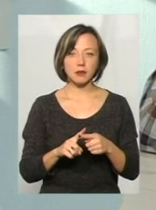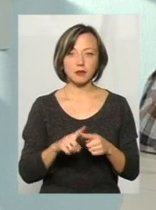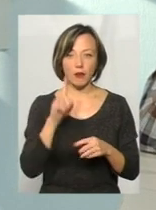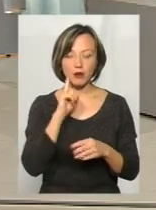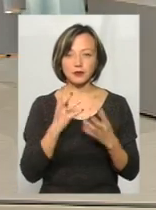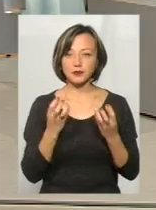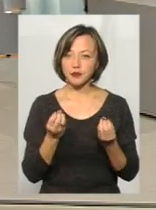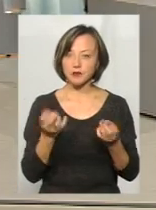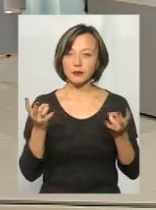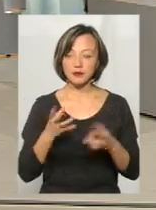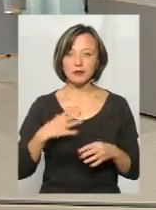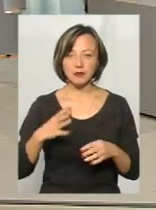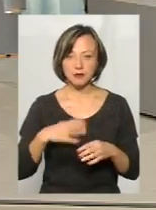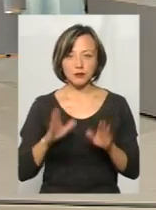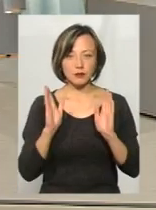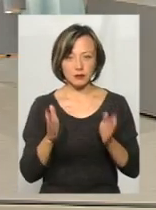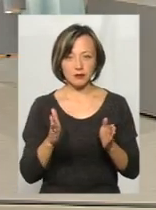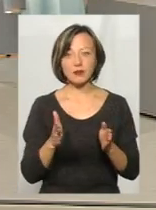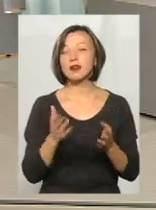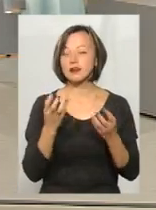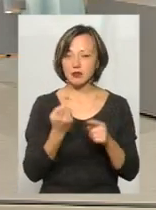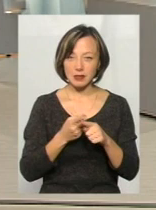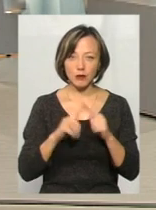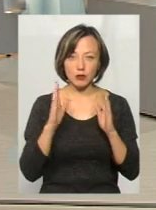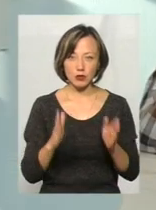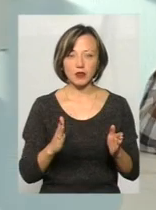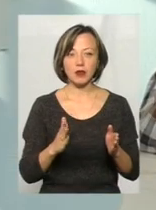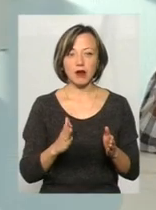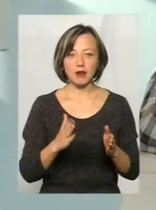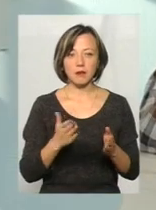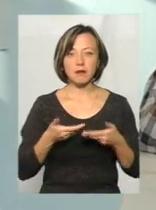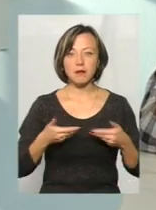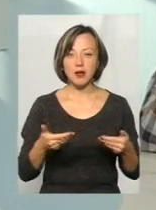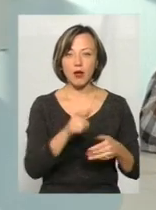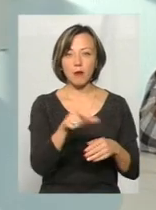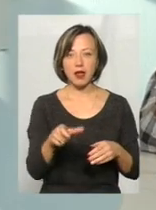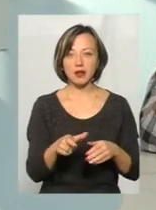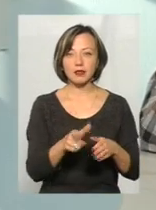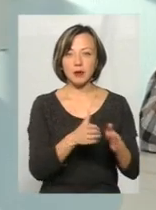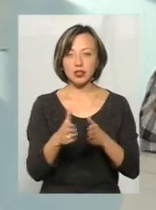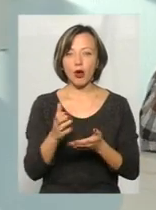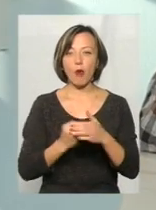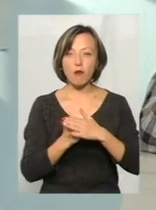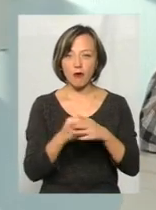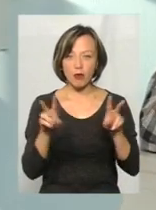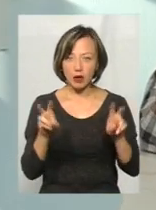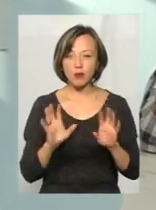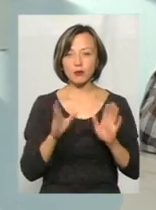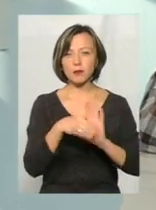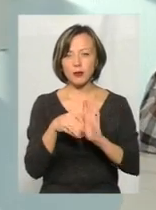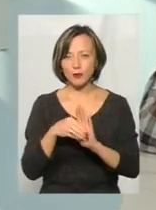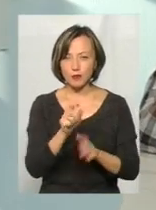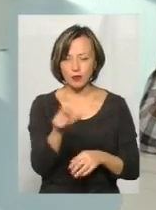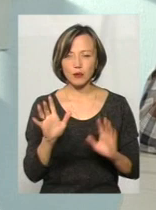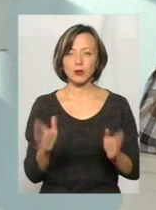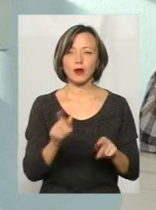Чи варто чекати цього? Звісно, варто чекати. Ми, як громадянська мережа опора, ми очікуємо все. І адмінресурс завжди очікуємо, і підкуп виборців,